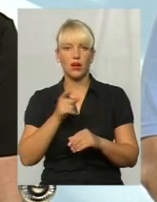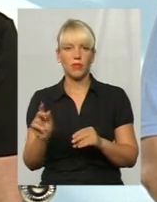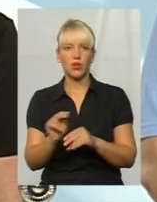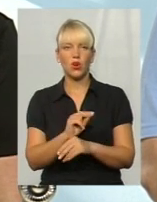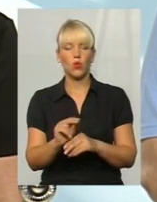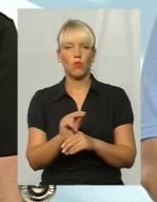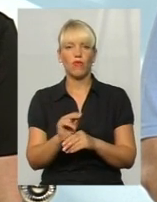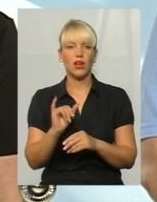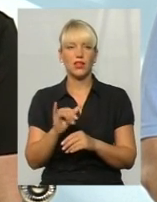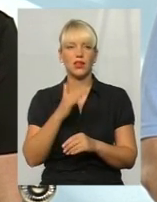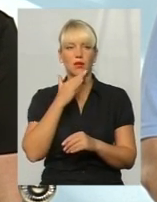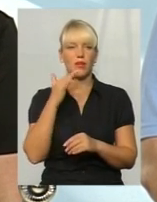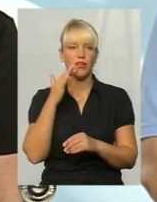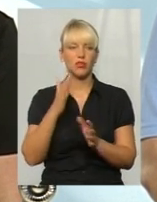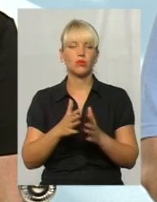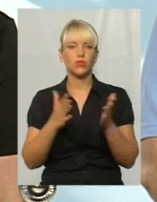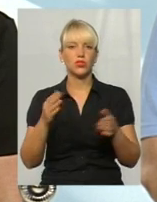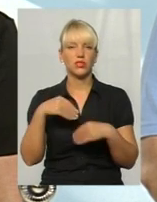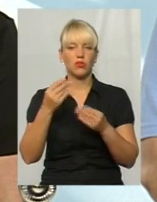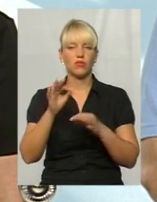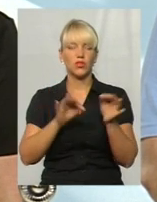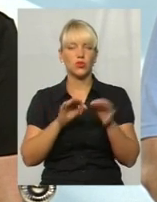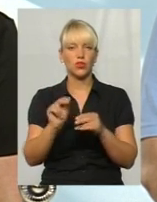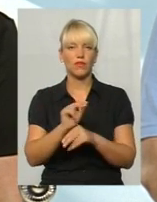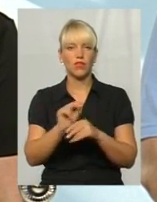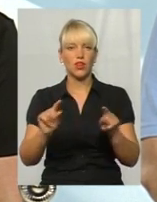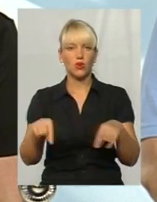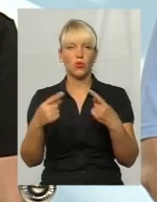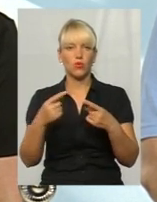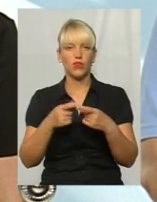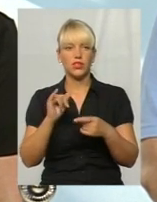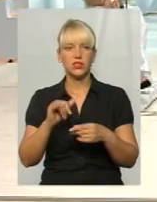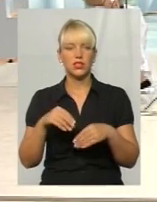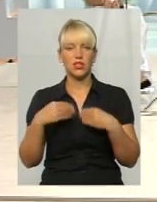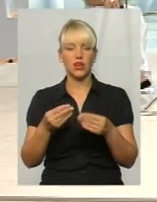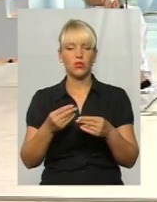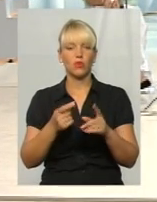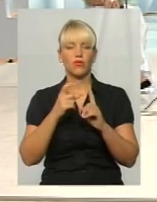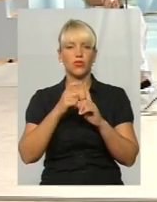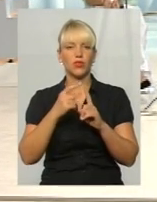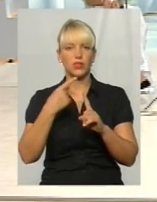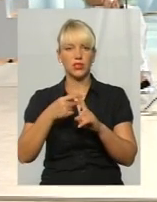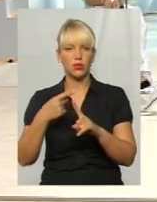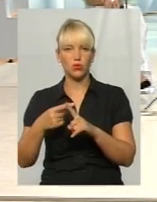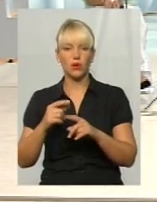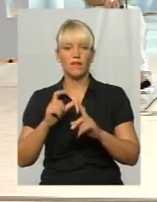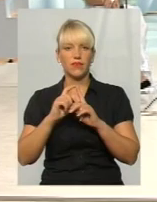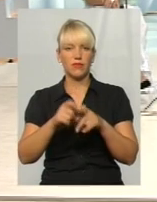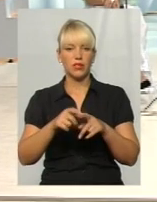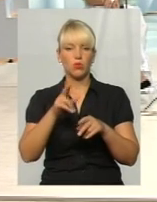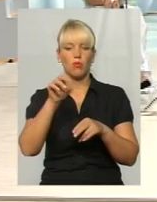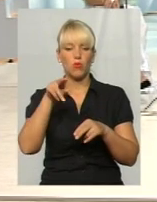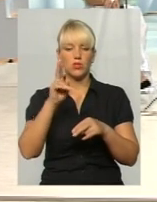набагато більші дають висоток вилікуваності, дають стійку вірусологічну відповідь по завершенню лікування. шанс,